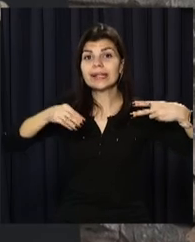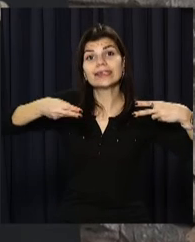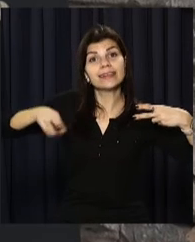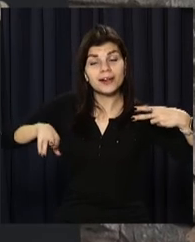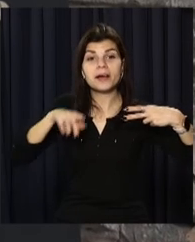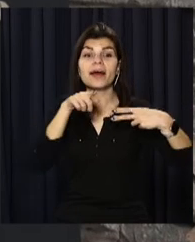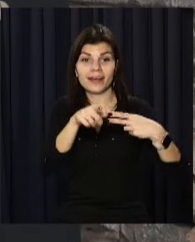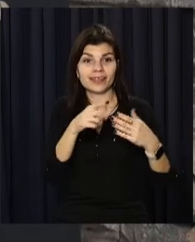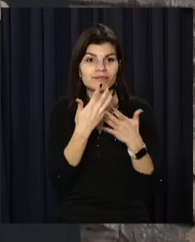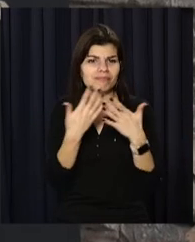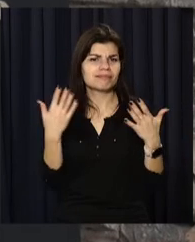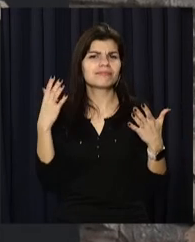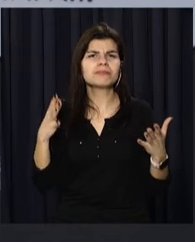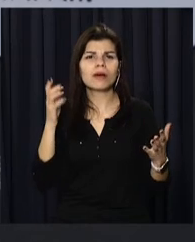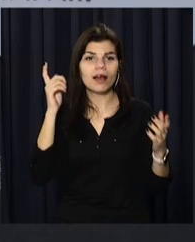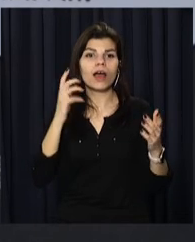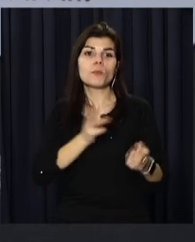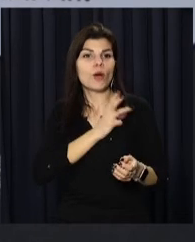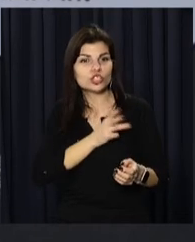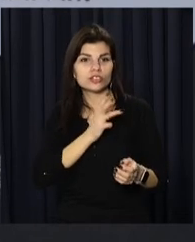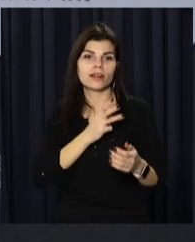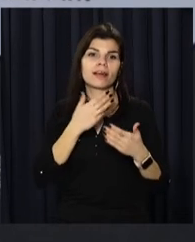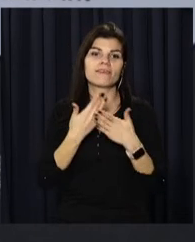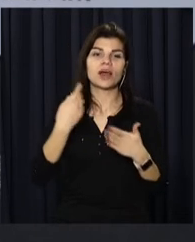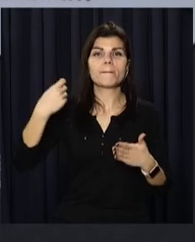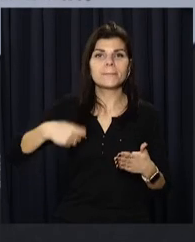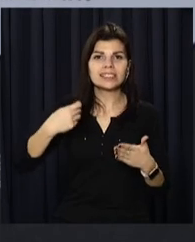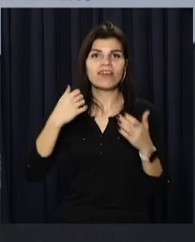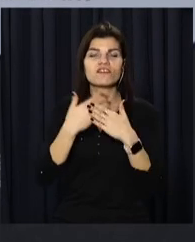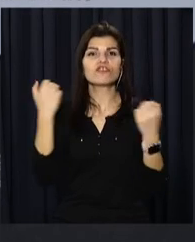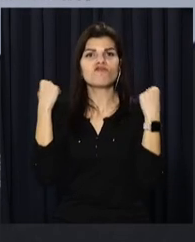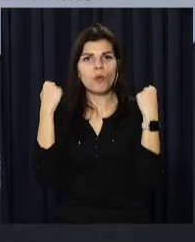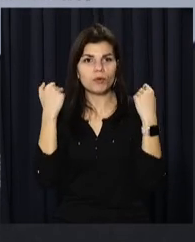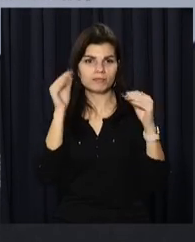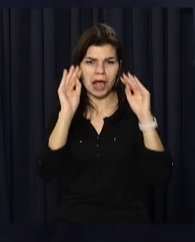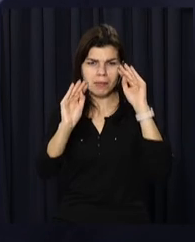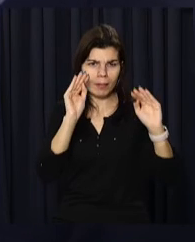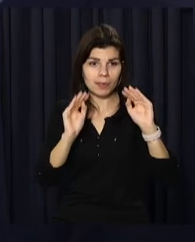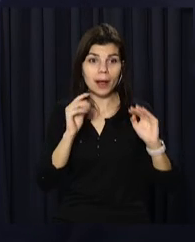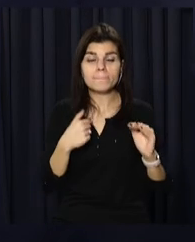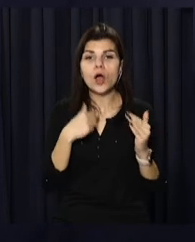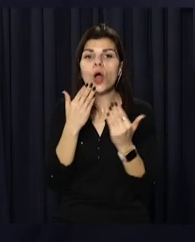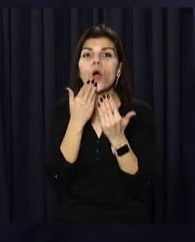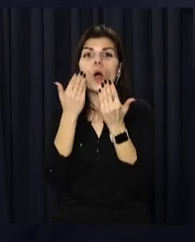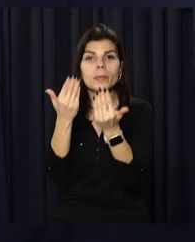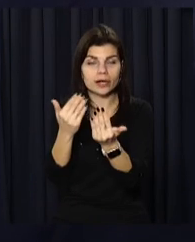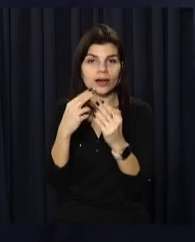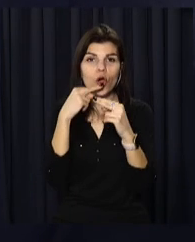куточок з дитячими світлинами та побажаннями від президентів України та футболістів. Ми звернулися до нашого